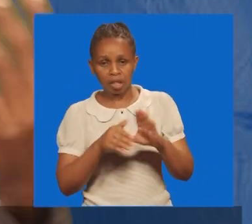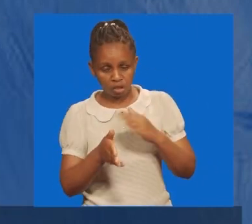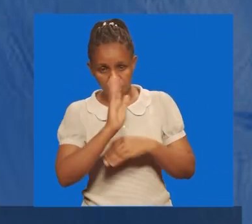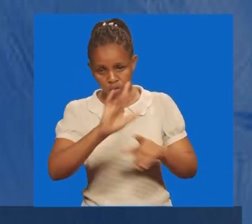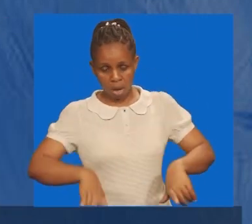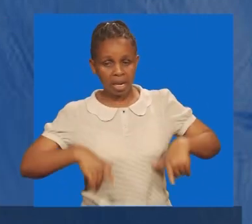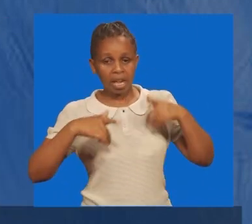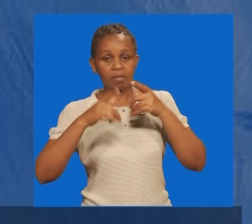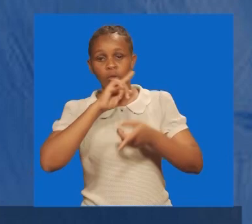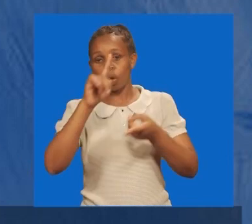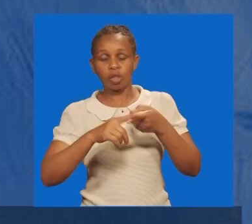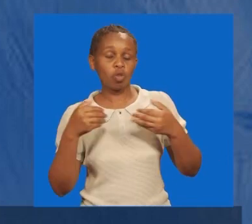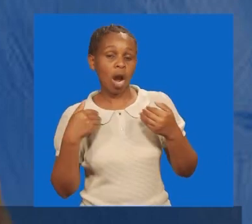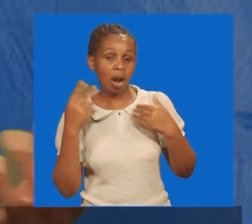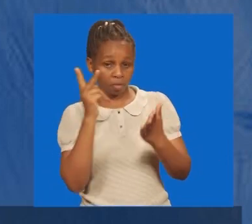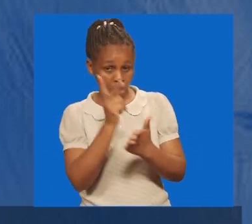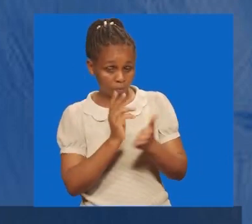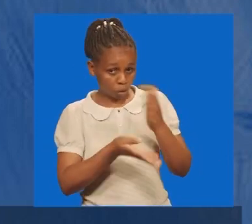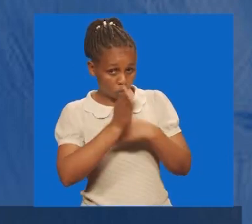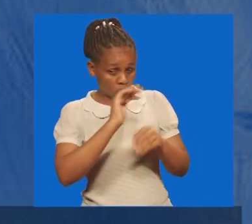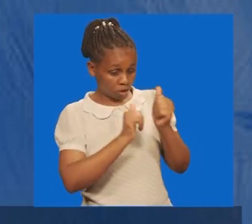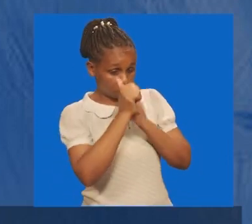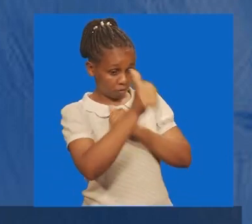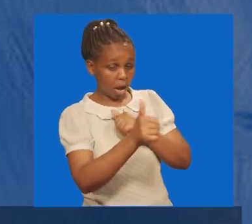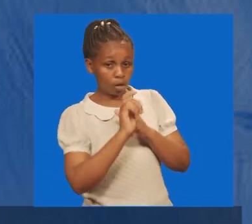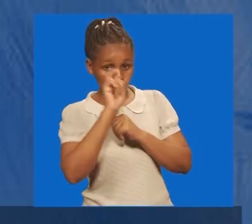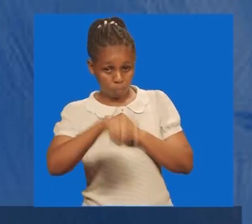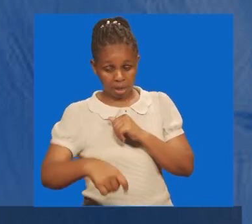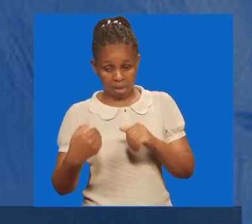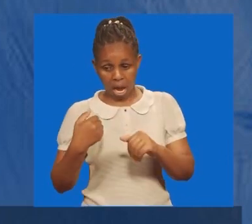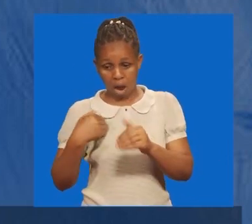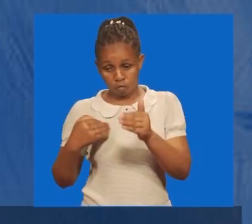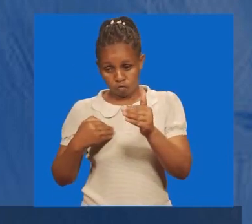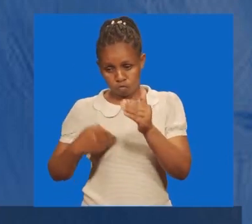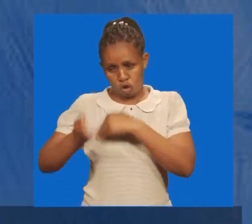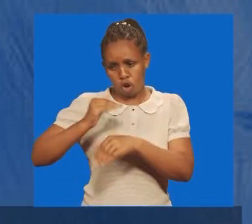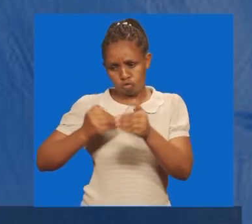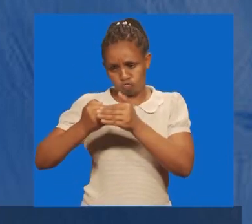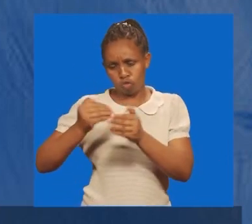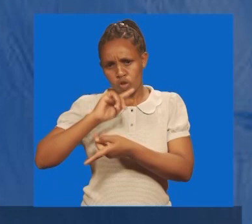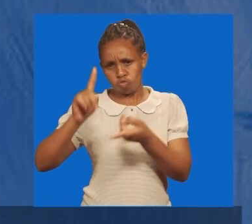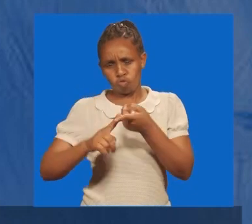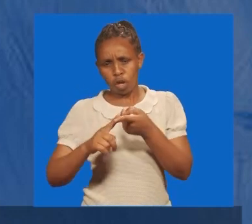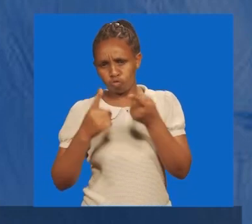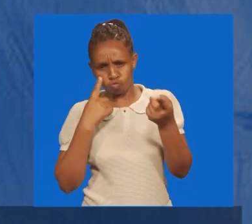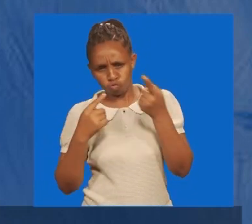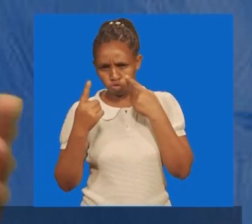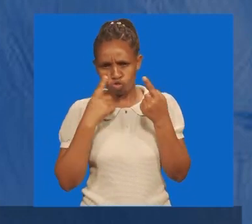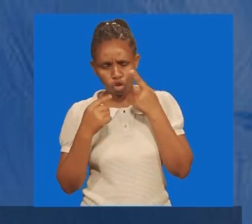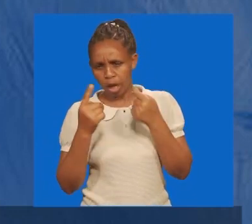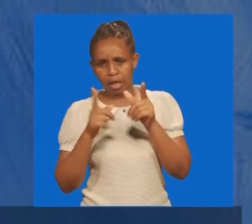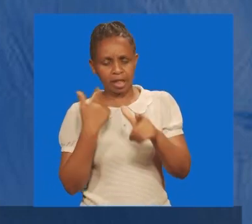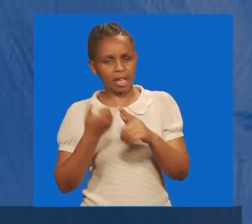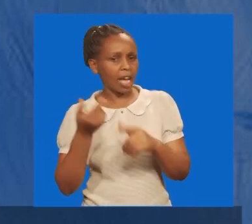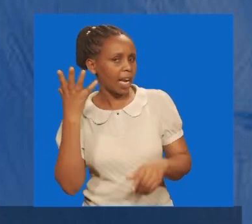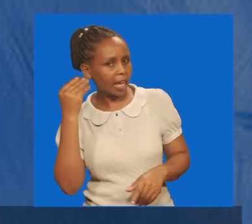umemueka mungu mbali, zima umwege mungu karibu, ili ukilia, aweze kusikia, kilio chako, na